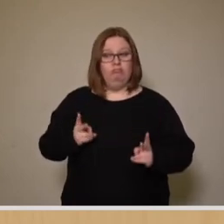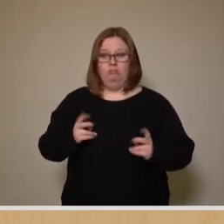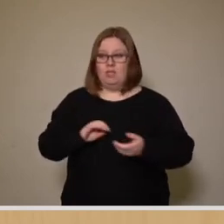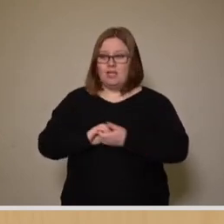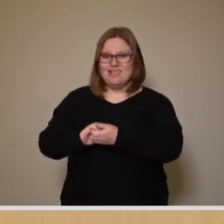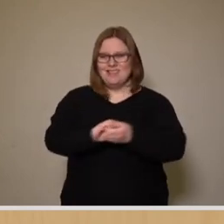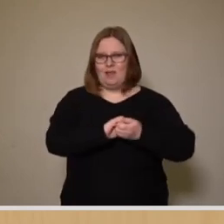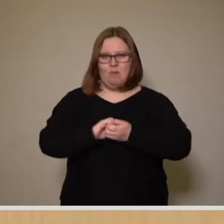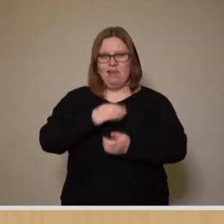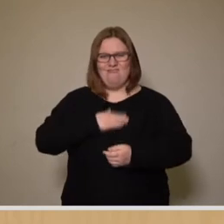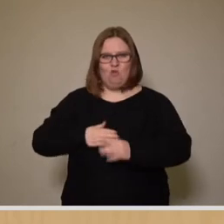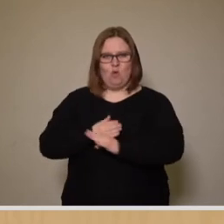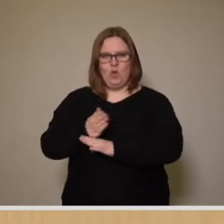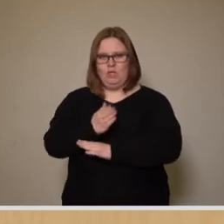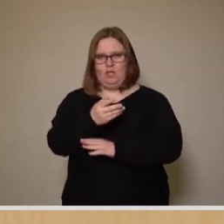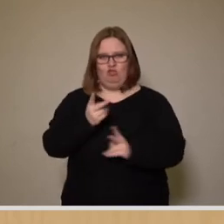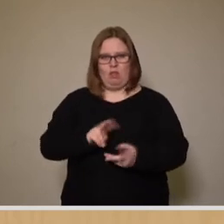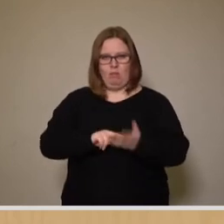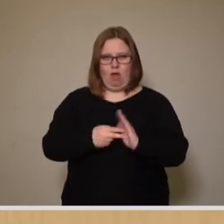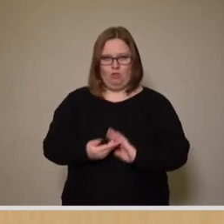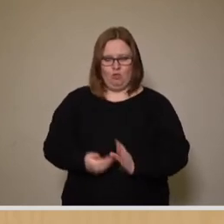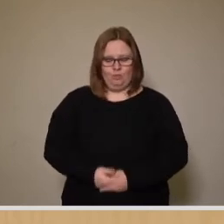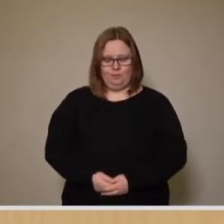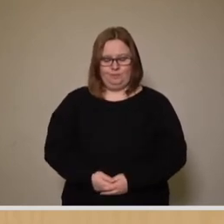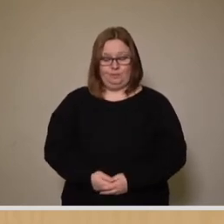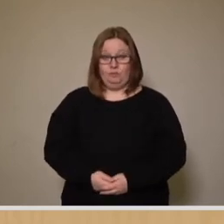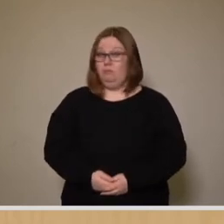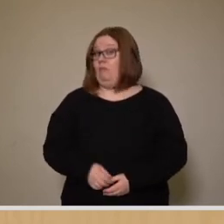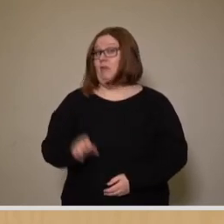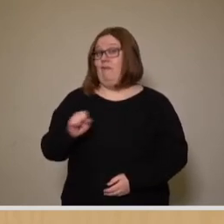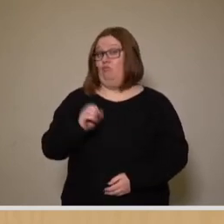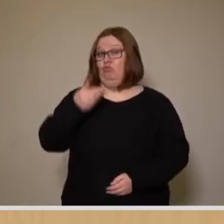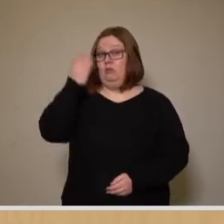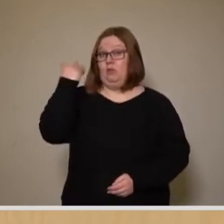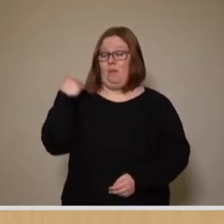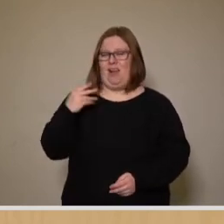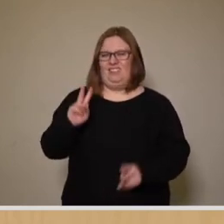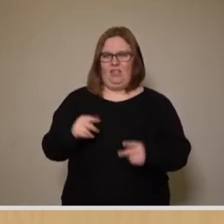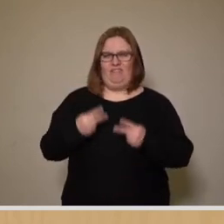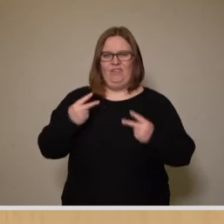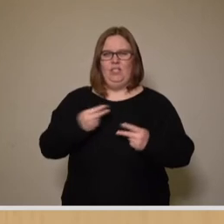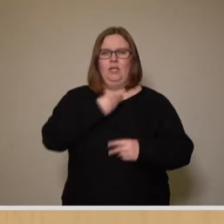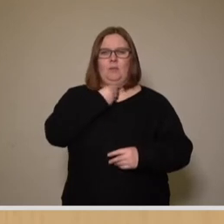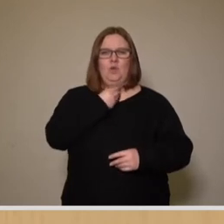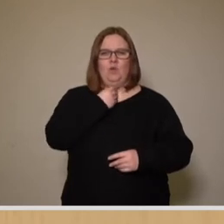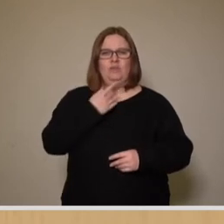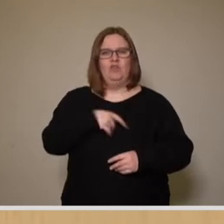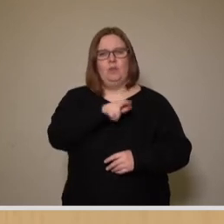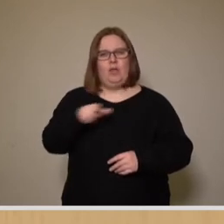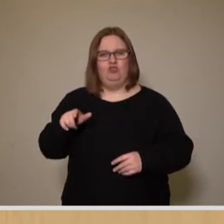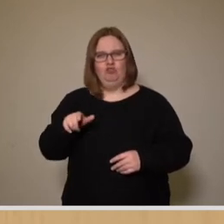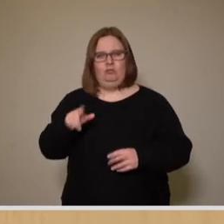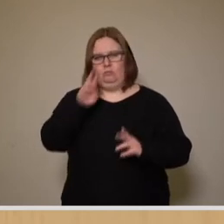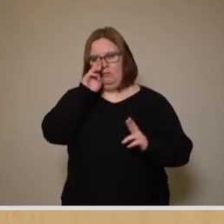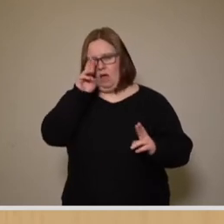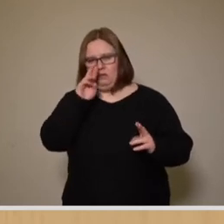gemeinwohlorientierten Stadtplanung. Weil schon damals wurden wichtige Belange der Menschen beachtet